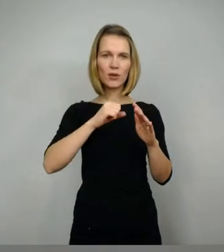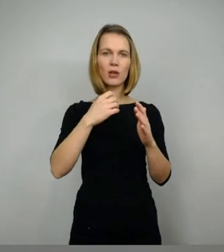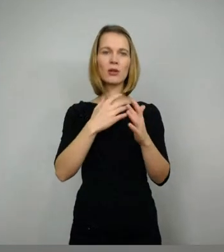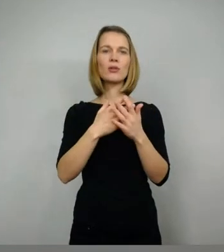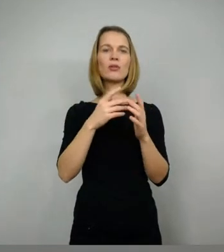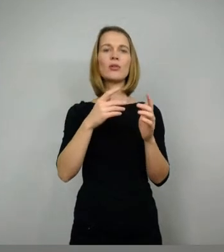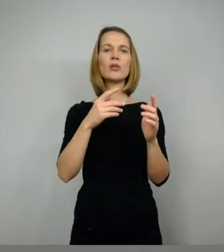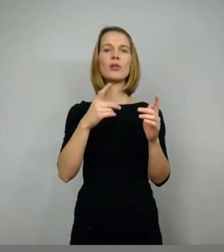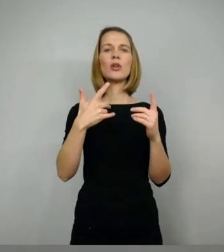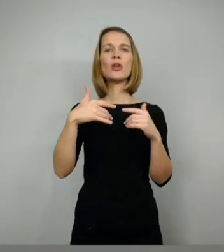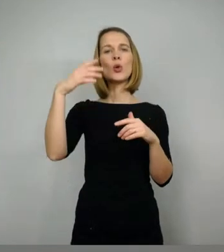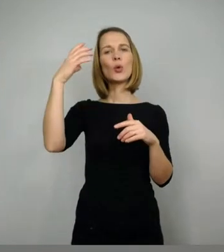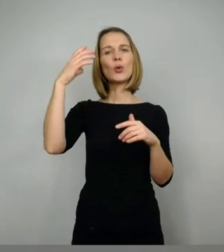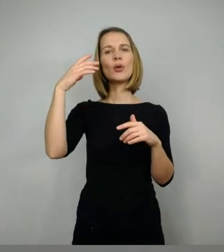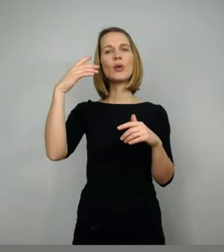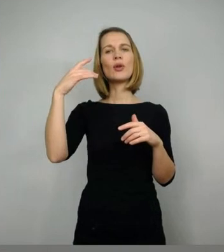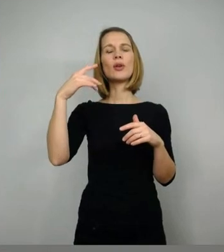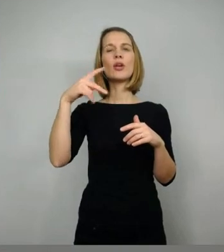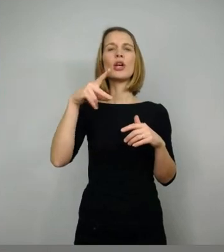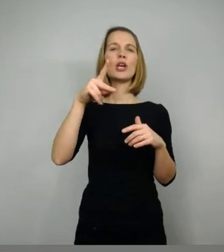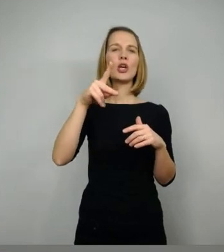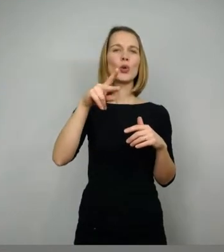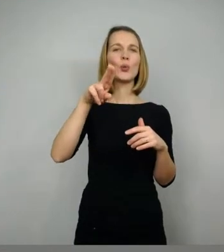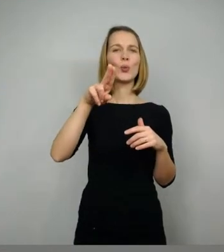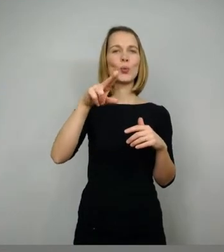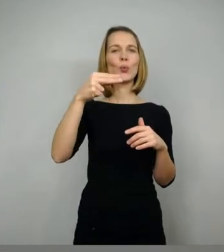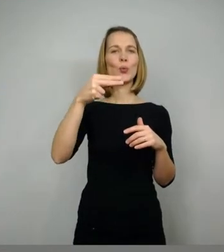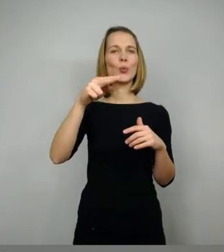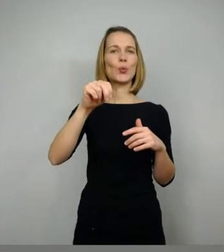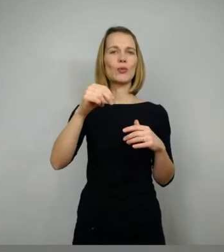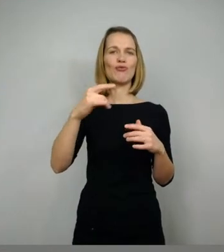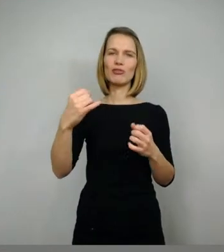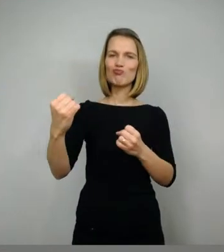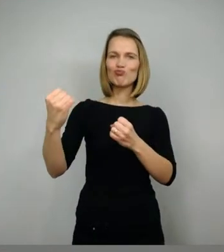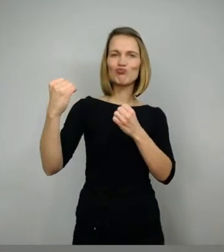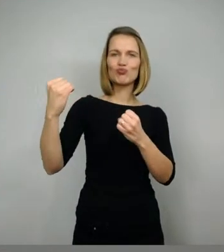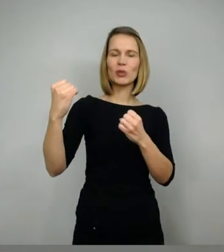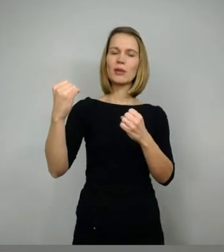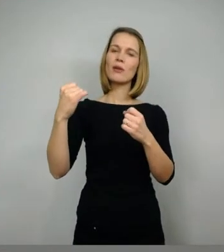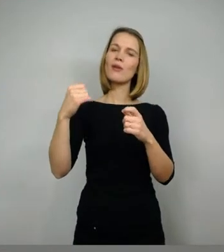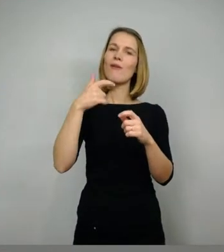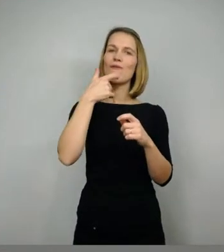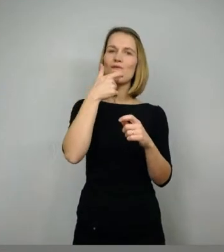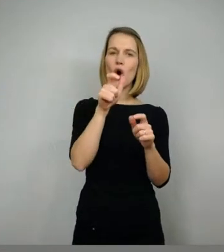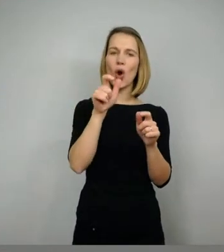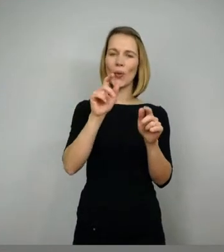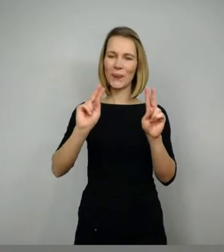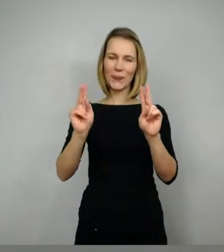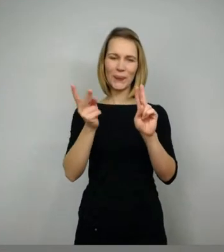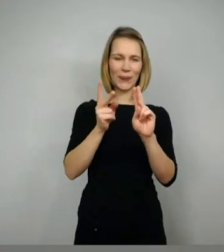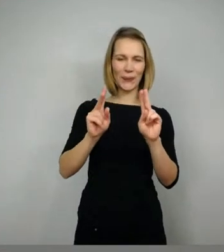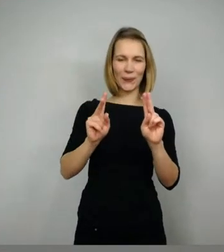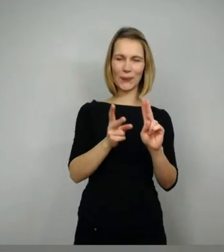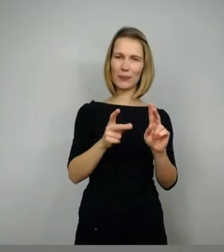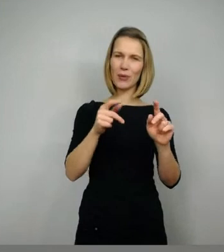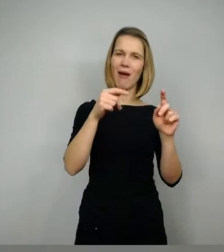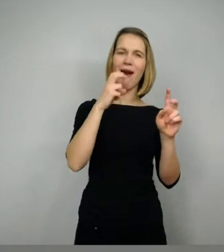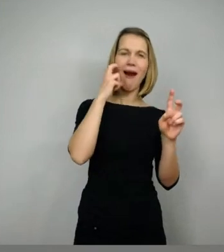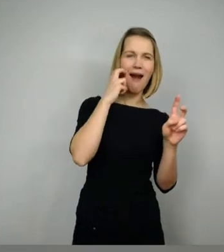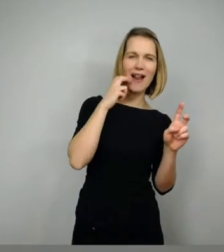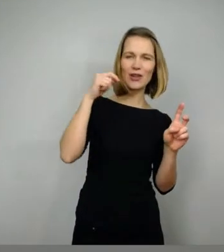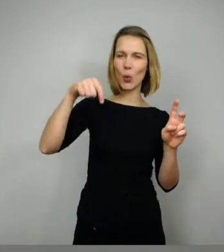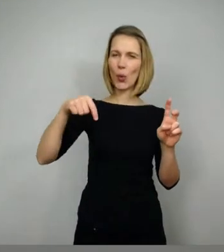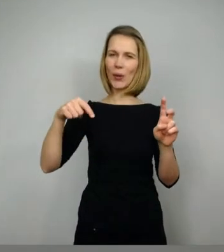Siegfried, der kühne Siegfried. das ist schon sehr, sehr ähnlich. Wenn man, ähm, einfach die, man muss kurz die